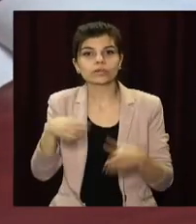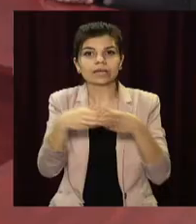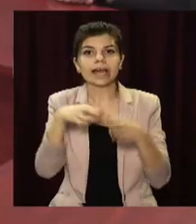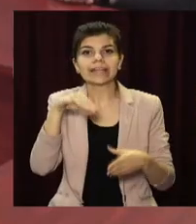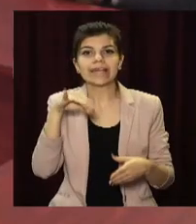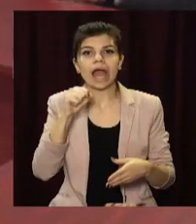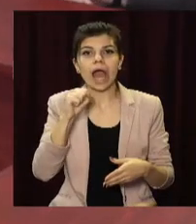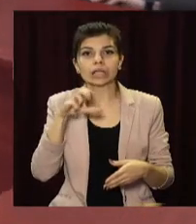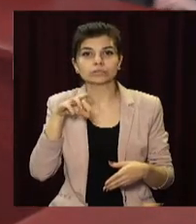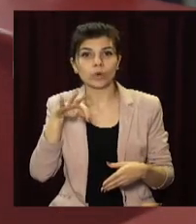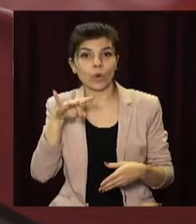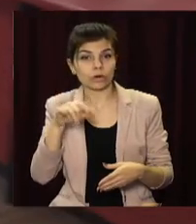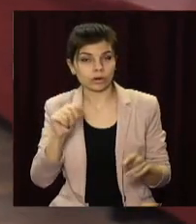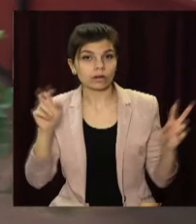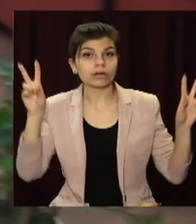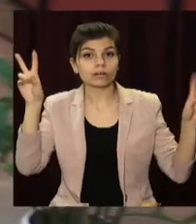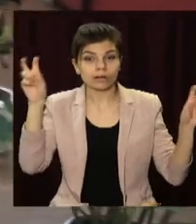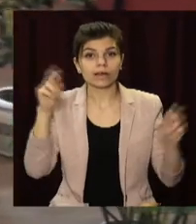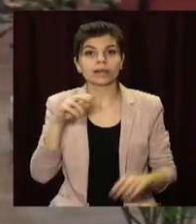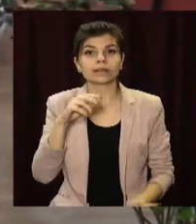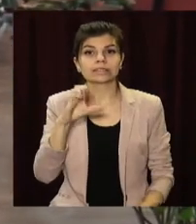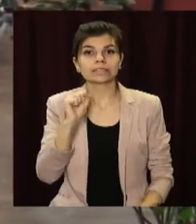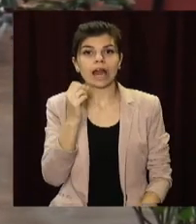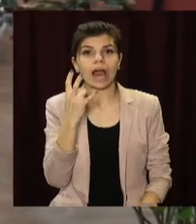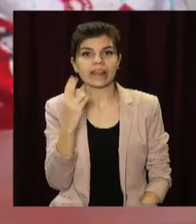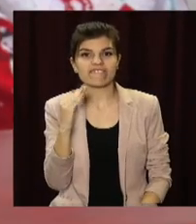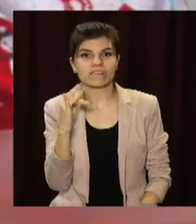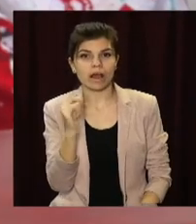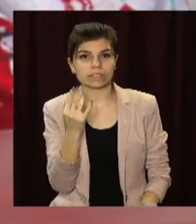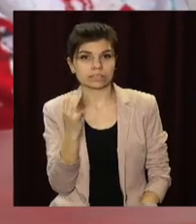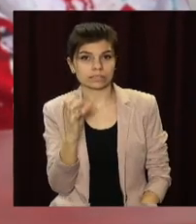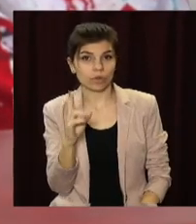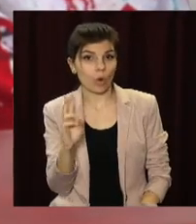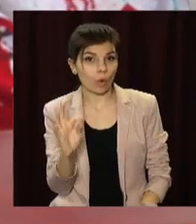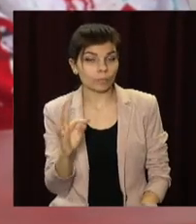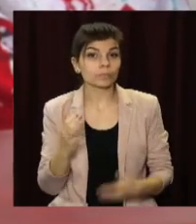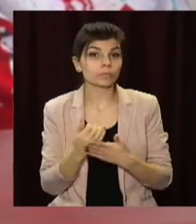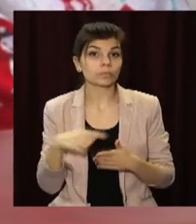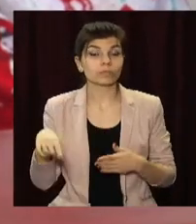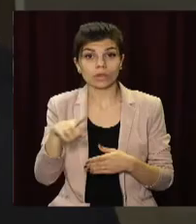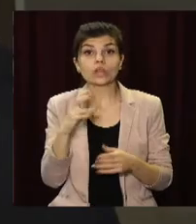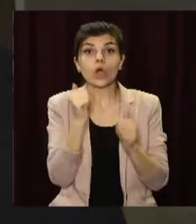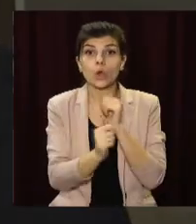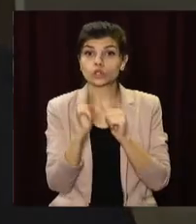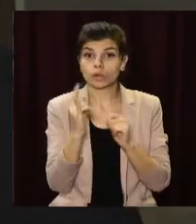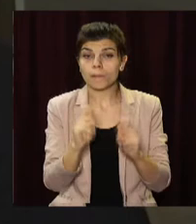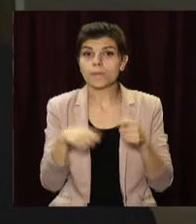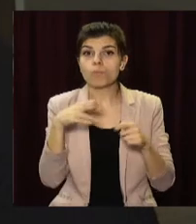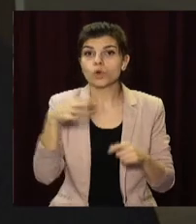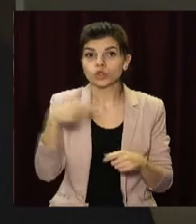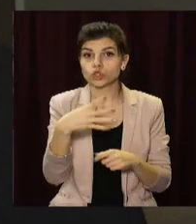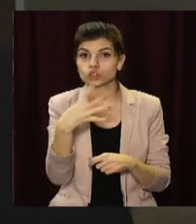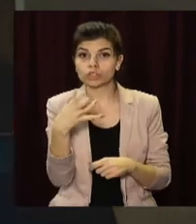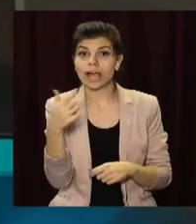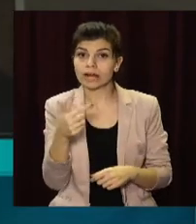отримали 13 сімей загиблих в АТО бійців Кам'янського. На кожну дитину передали по 1400 гривень. Дякую велике